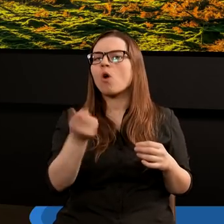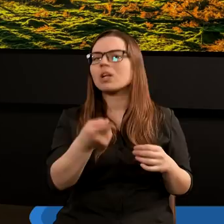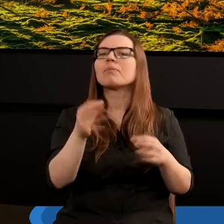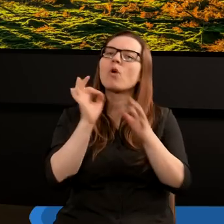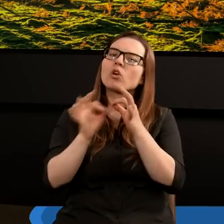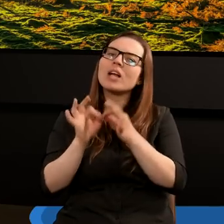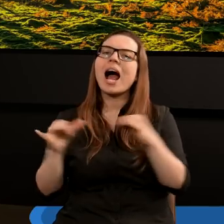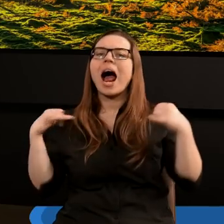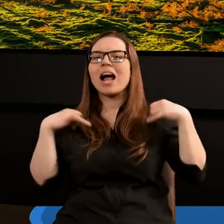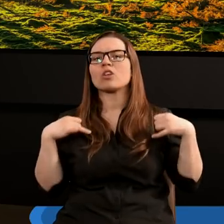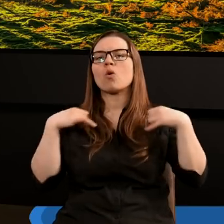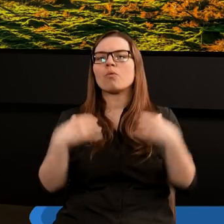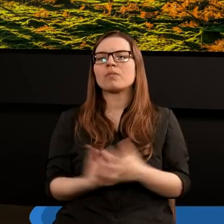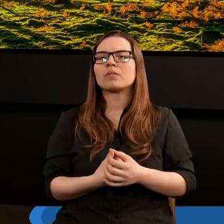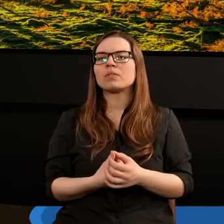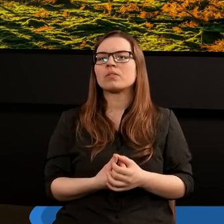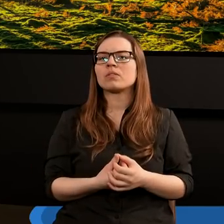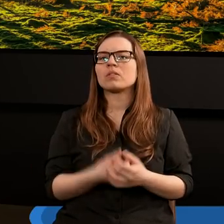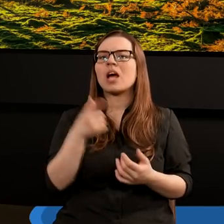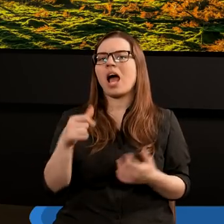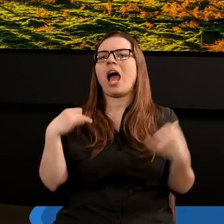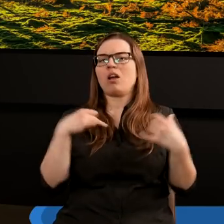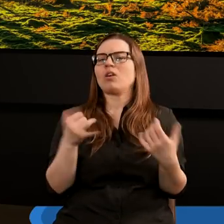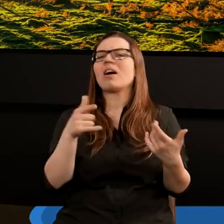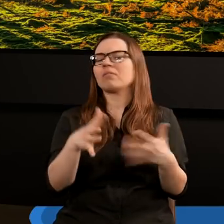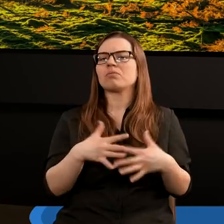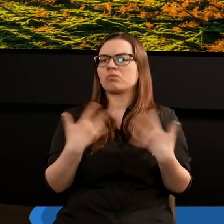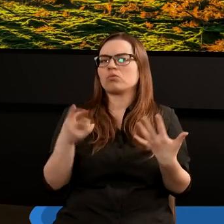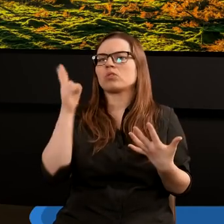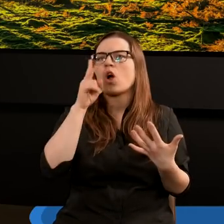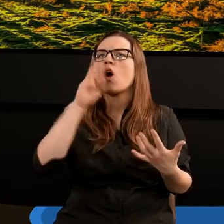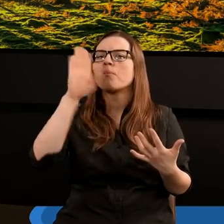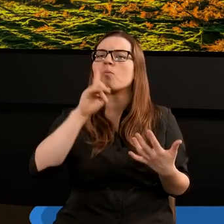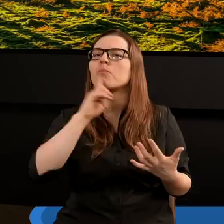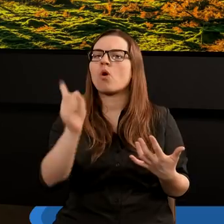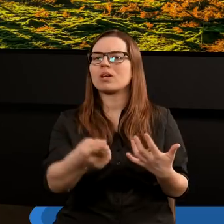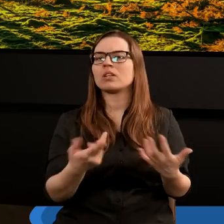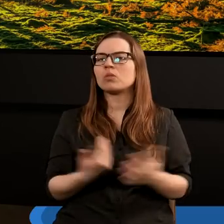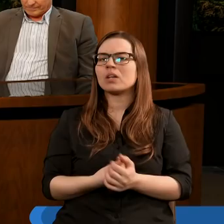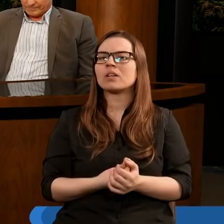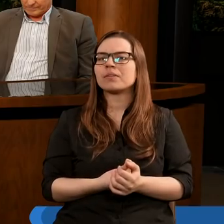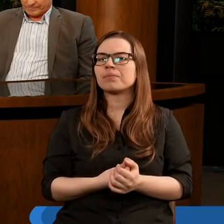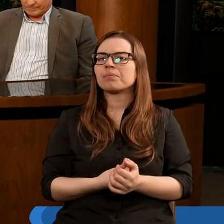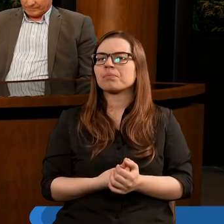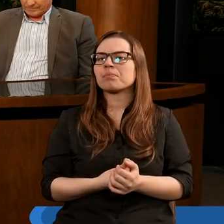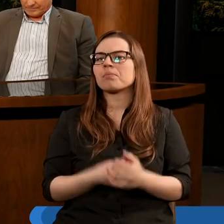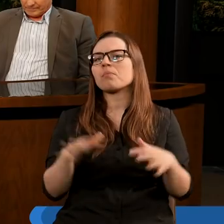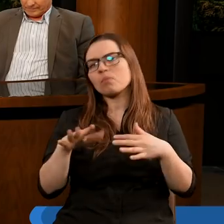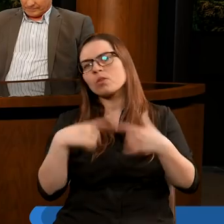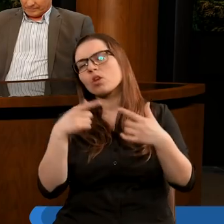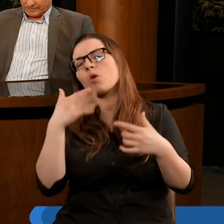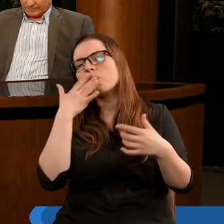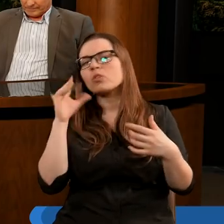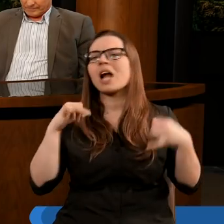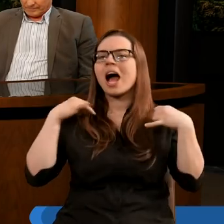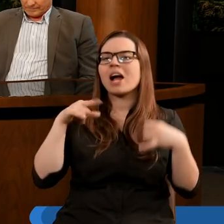poselstwa poszczególnych aniołów. Kim są ci aniołowie, jak wam się wydaje? Kogo Bóg posyła tak naprawdę? No powszechnie uważa